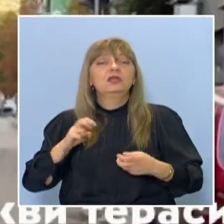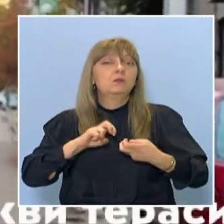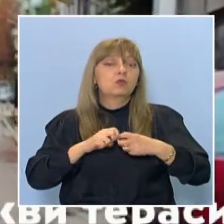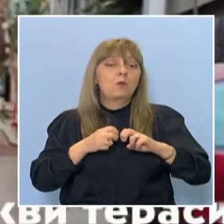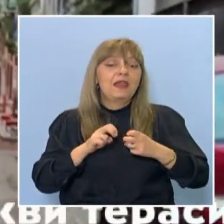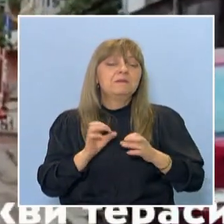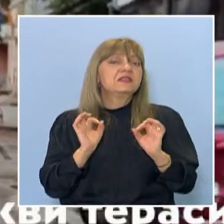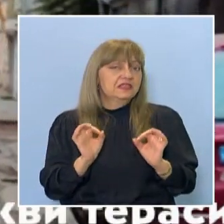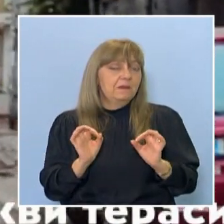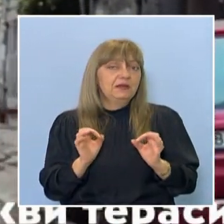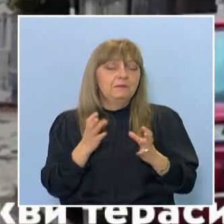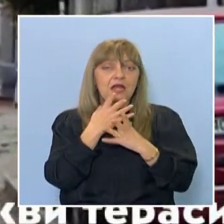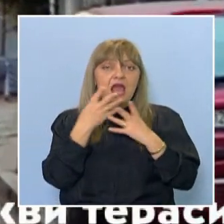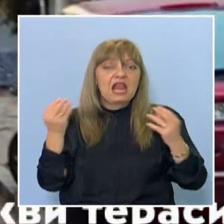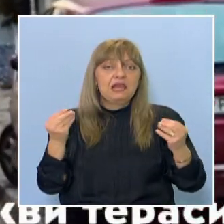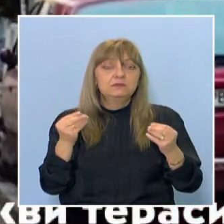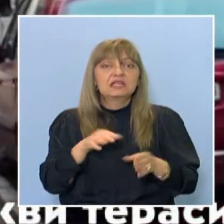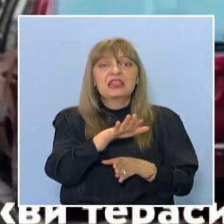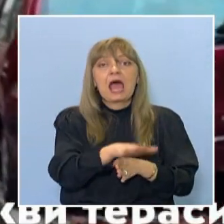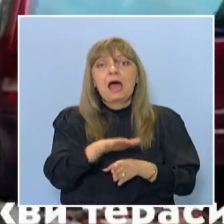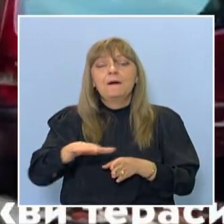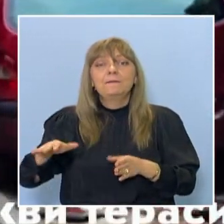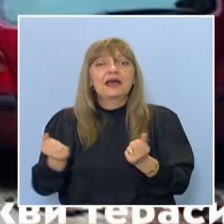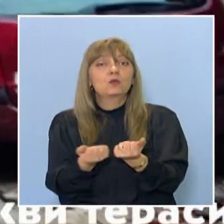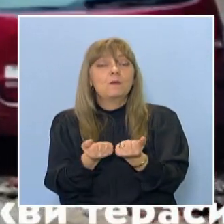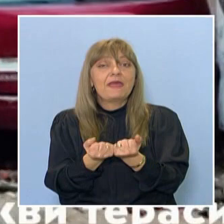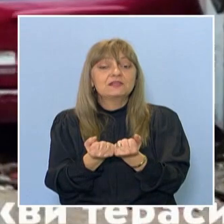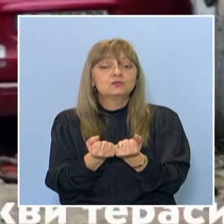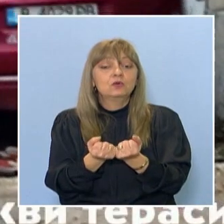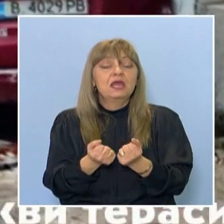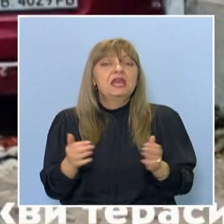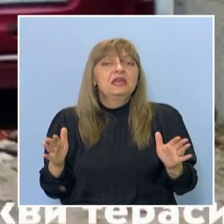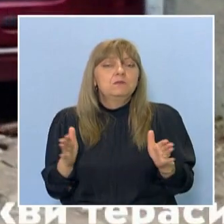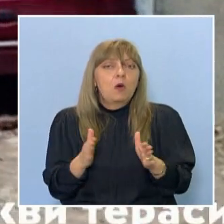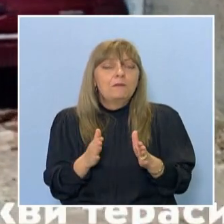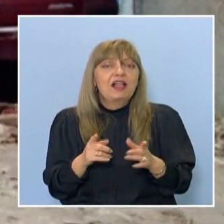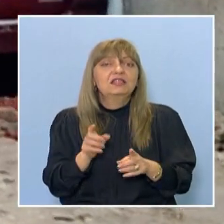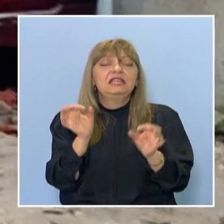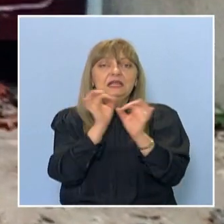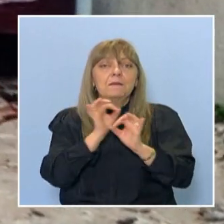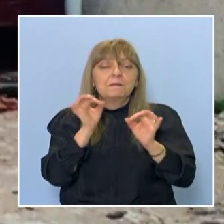Например, липса на паркоместа и по-малки или никакви тераси.